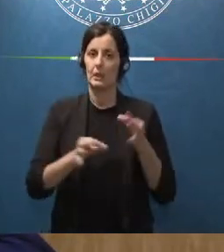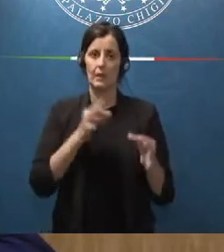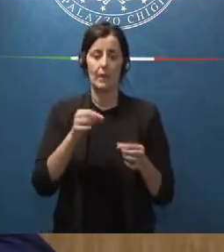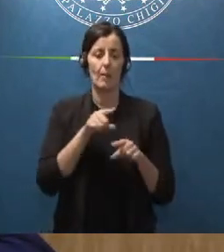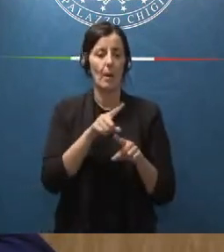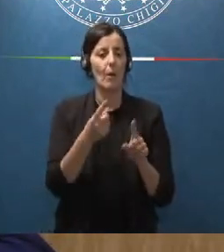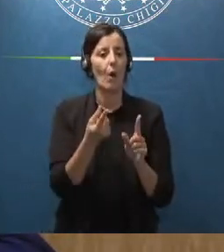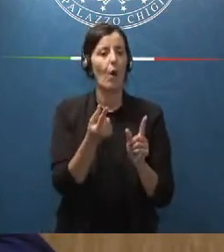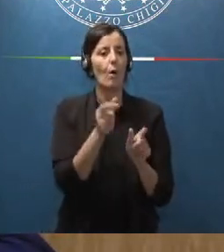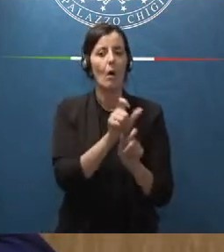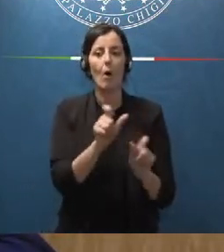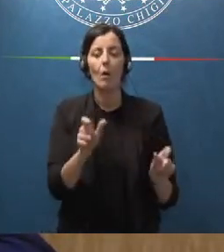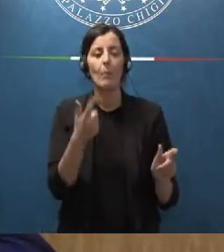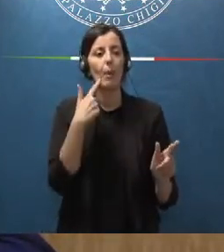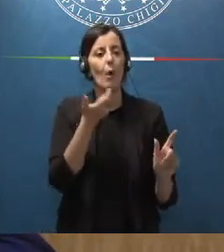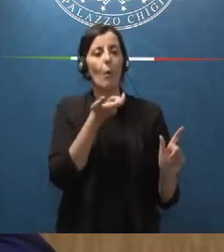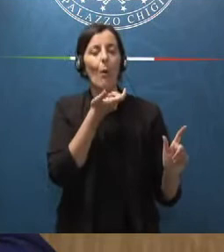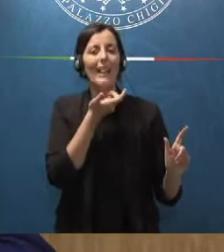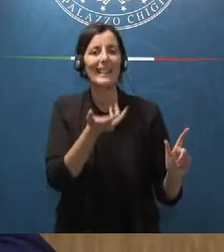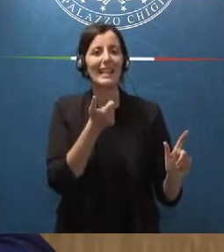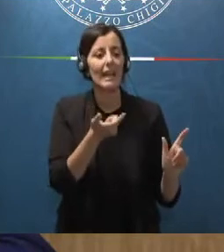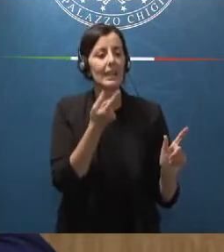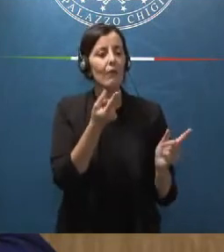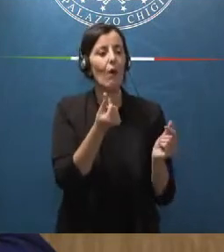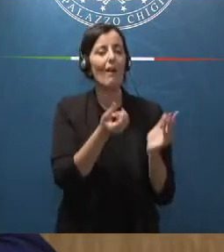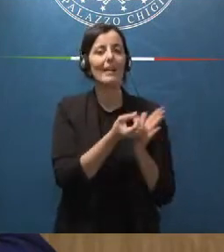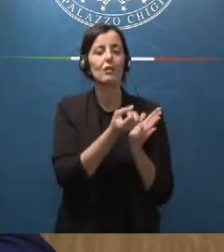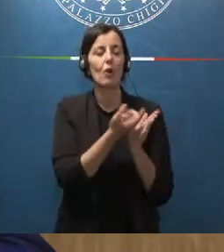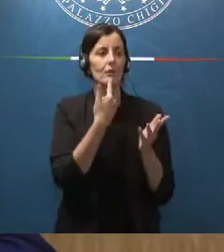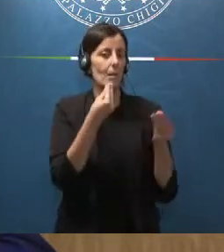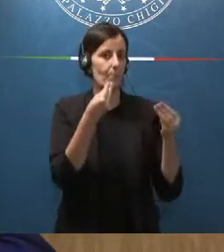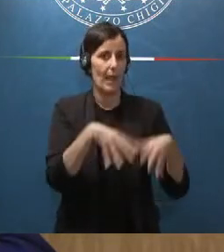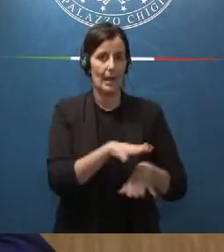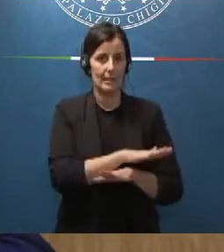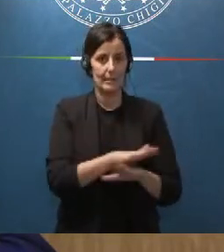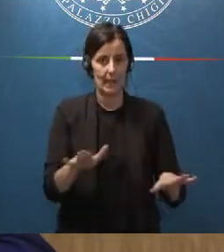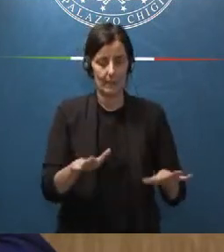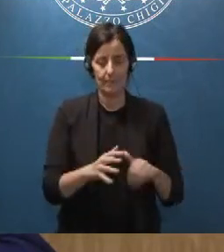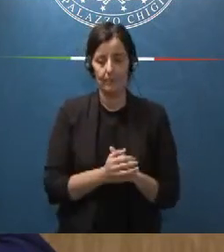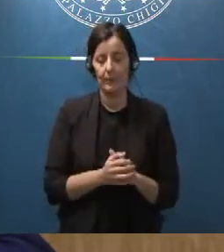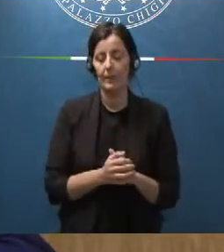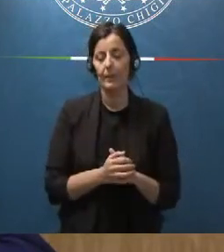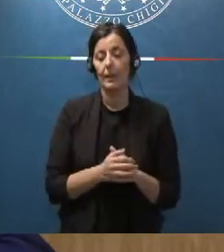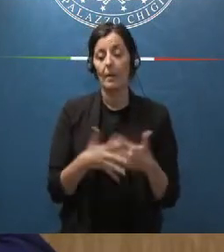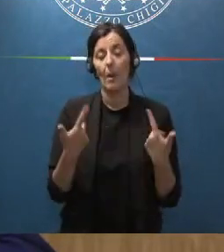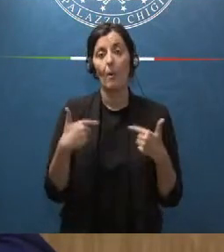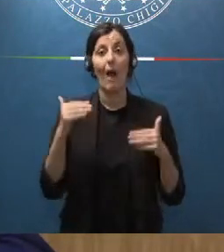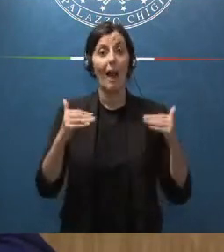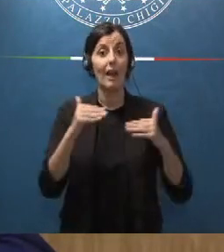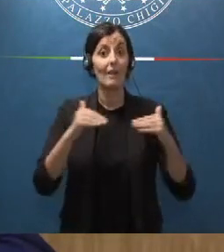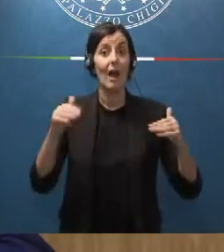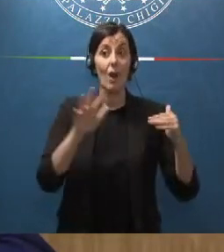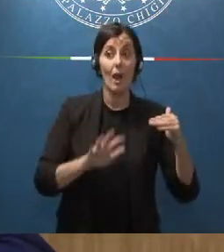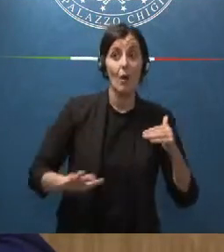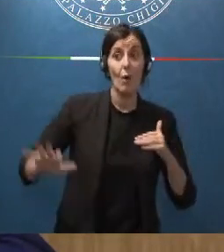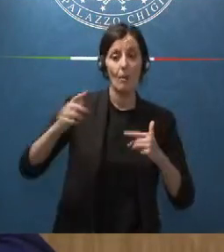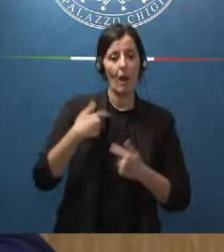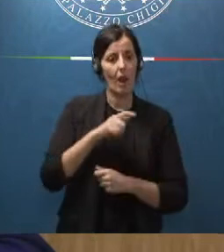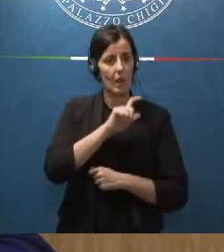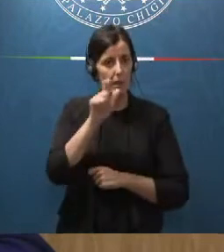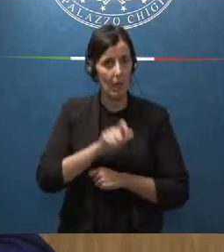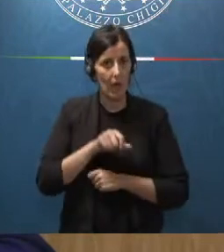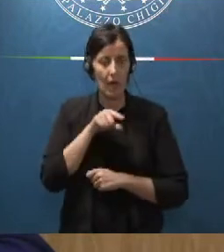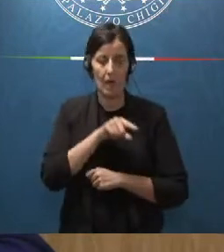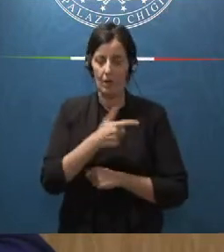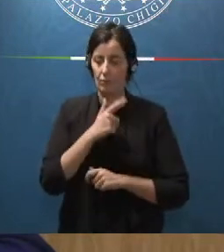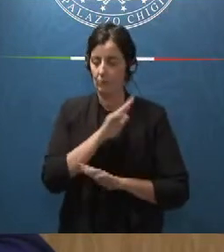risorse dal punto di vista quantitativo e ci ha portato ad essere nei paesi europei tra quelli che hanno il peggiore